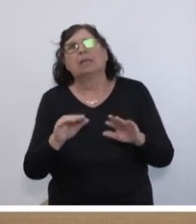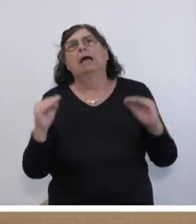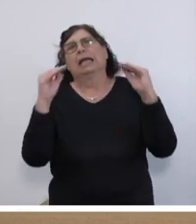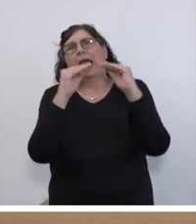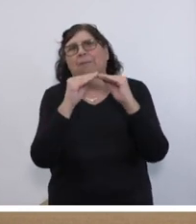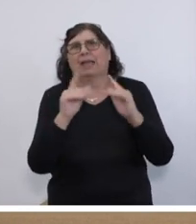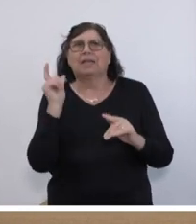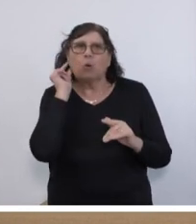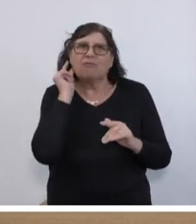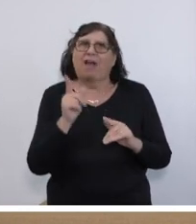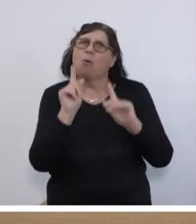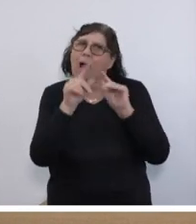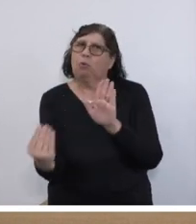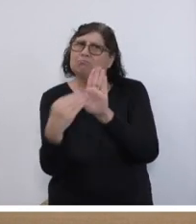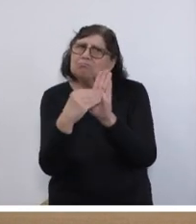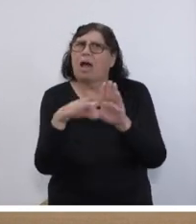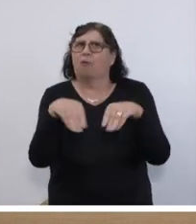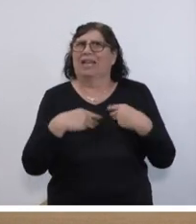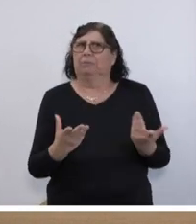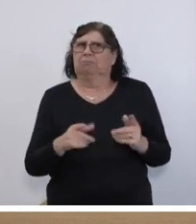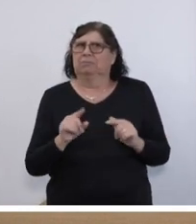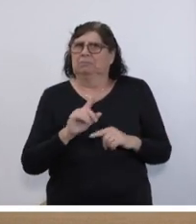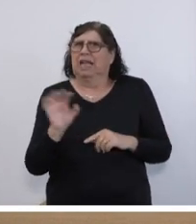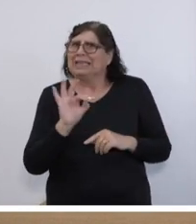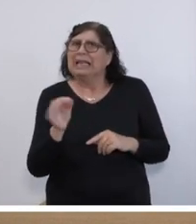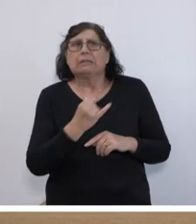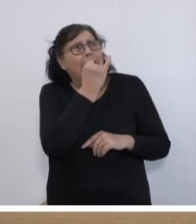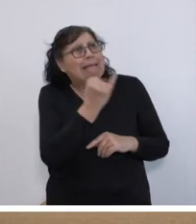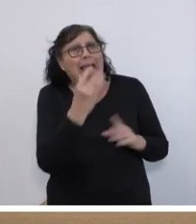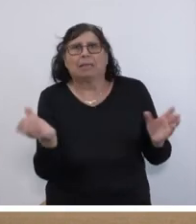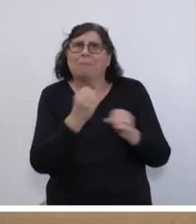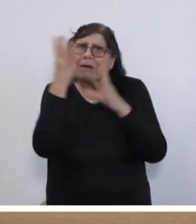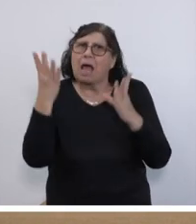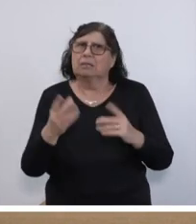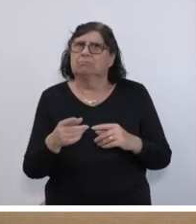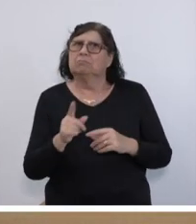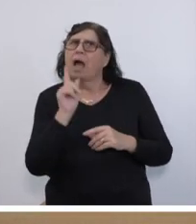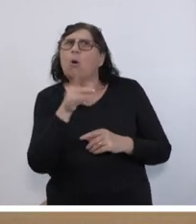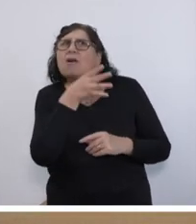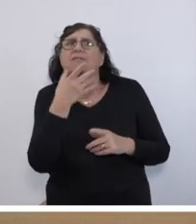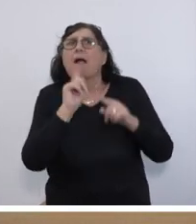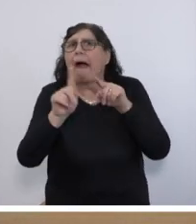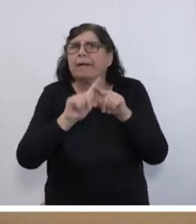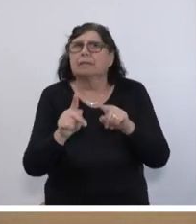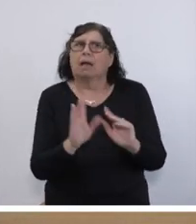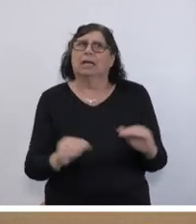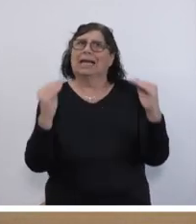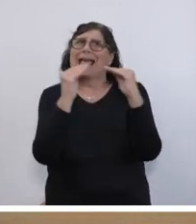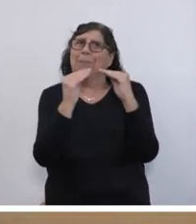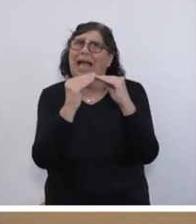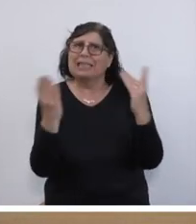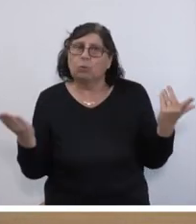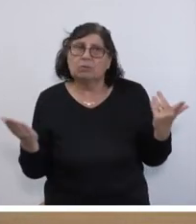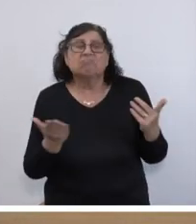der Frau, die setzen wir auch noch rein. So, dann ist aber jedem klar, da sind sehr viele andere Gleichberechtigungen,